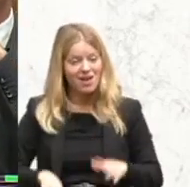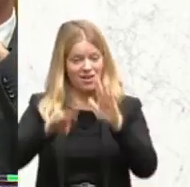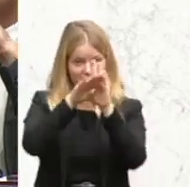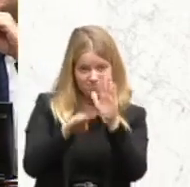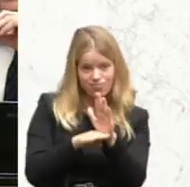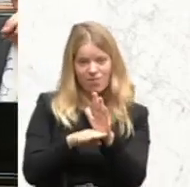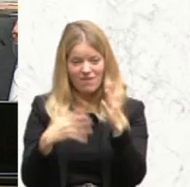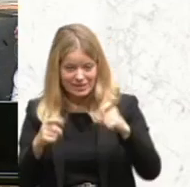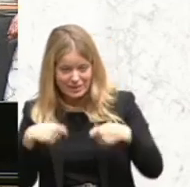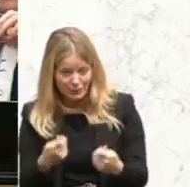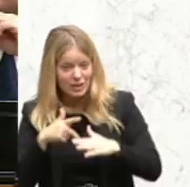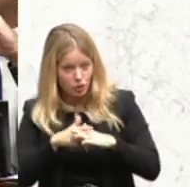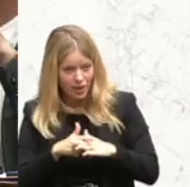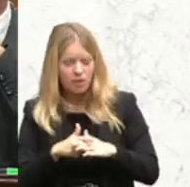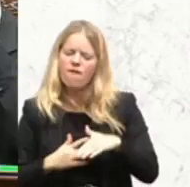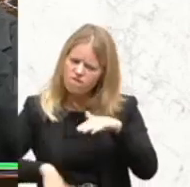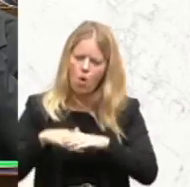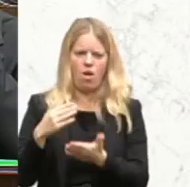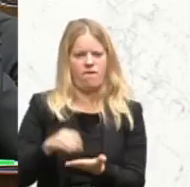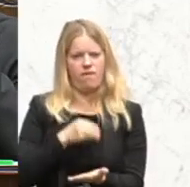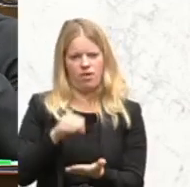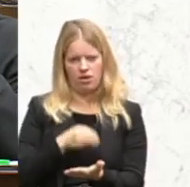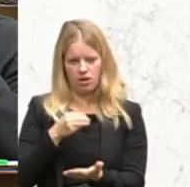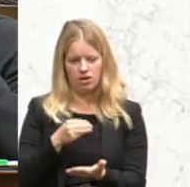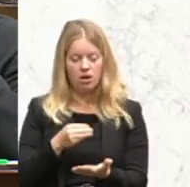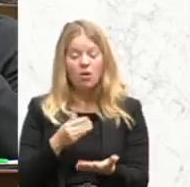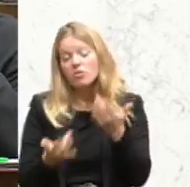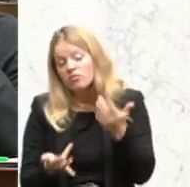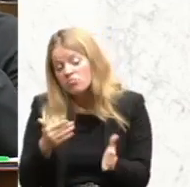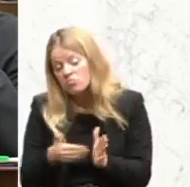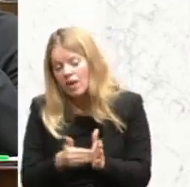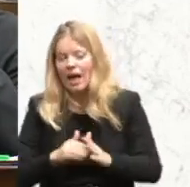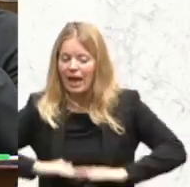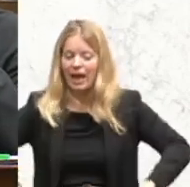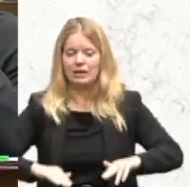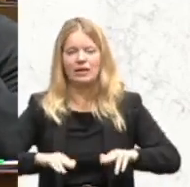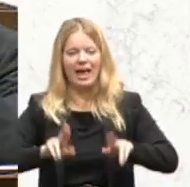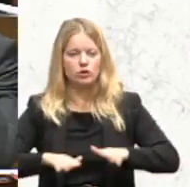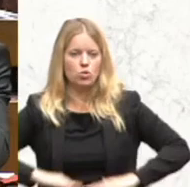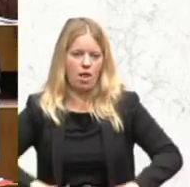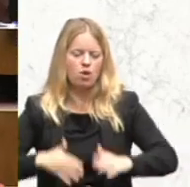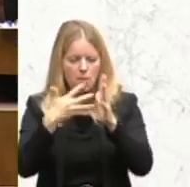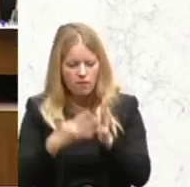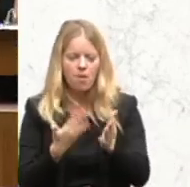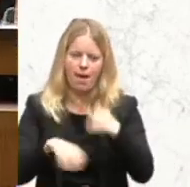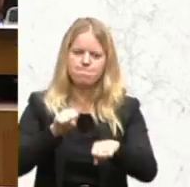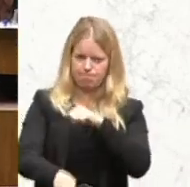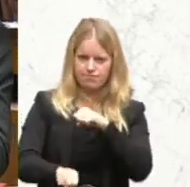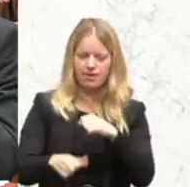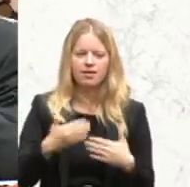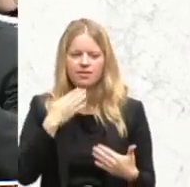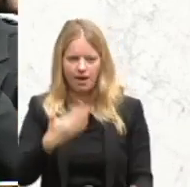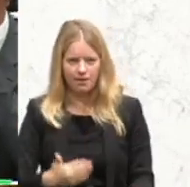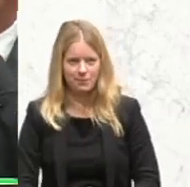voll ausschöpfen und, wenn nötig, Rechtsgrundlagen überprüfen und verschärfen. Danke. Jesse